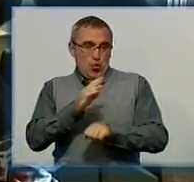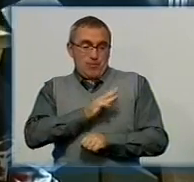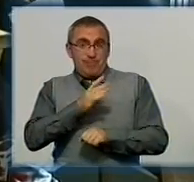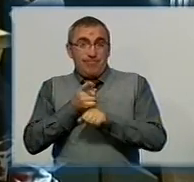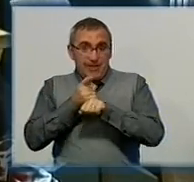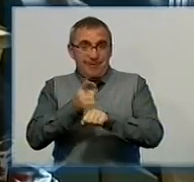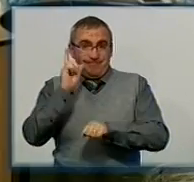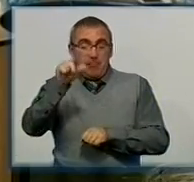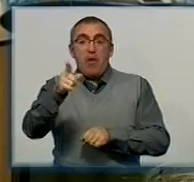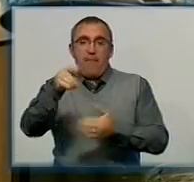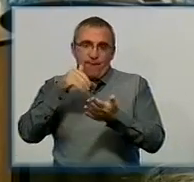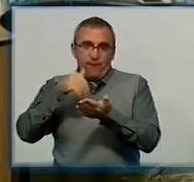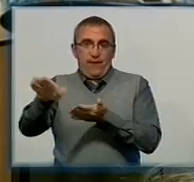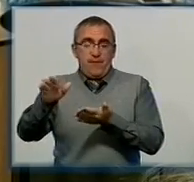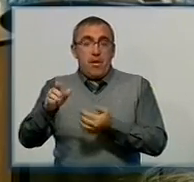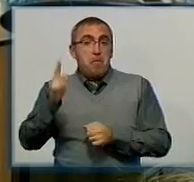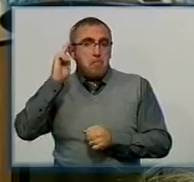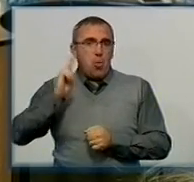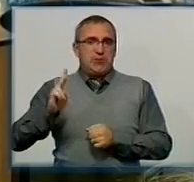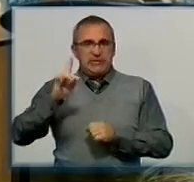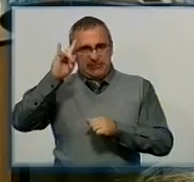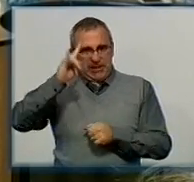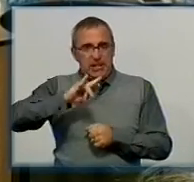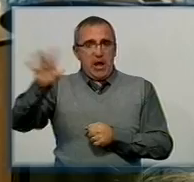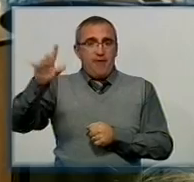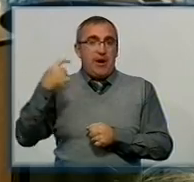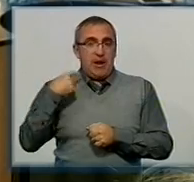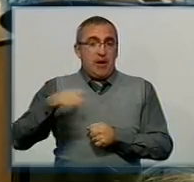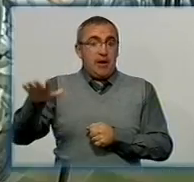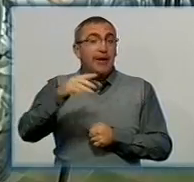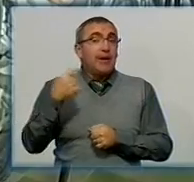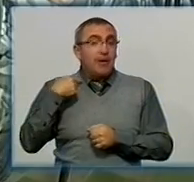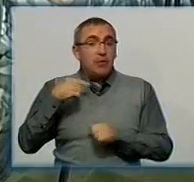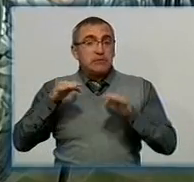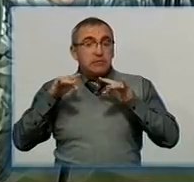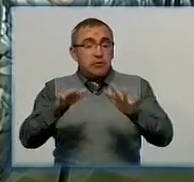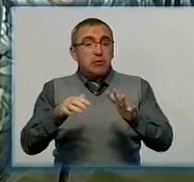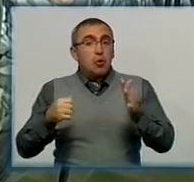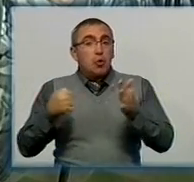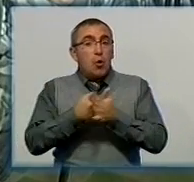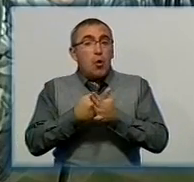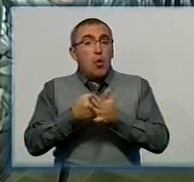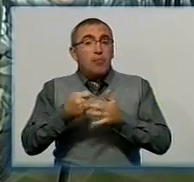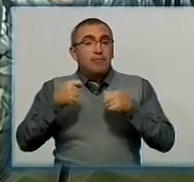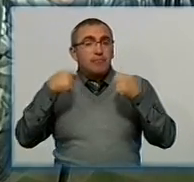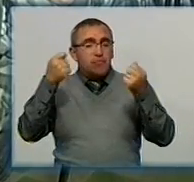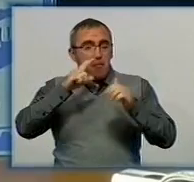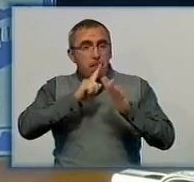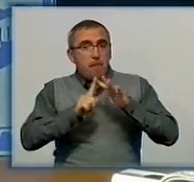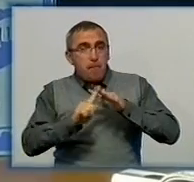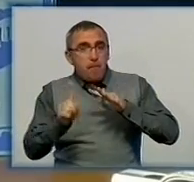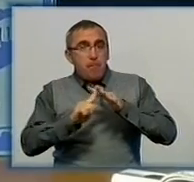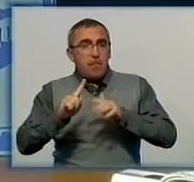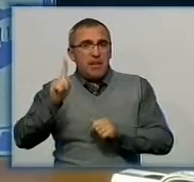відмовили. Морська слава Кіровоградщини. У Кіровограді розпочалися заходи до старіччя ювілею героя-підводника